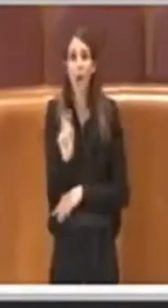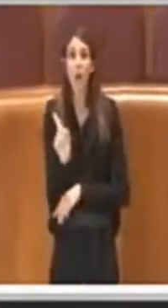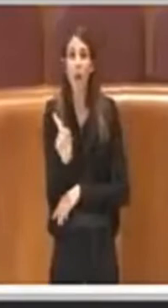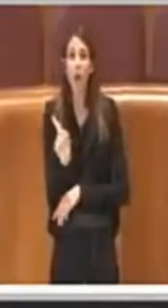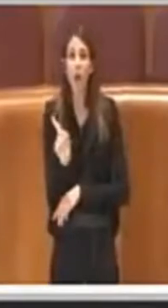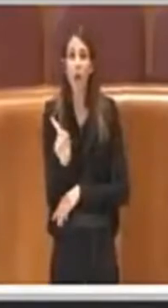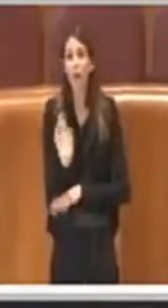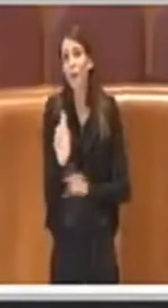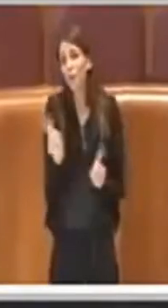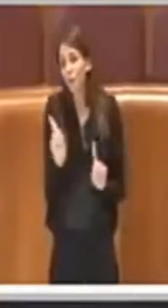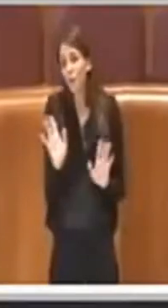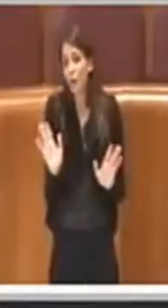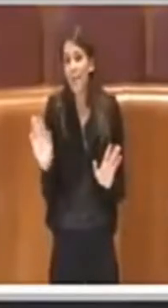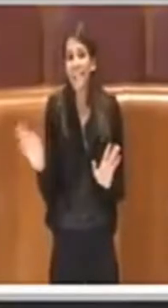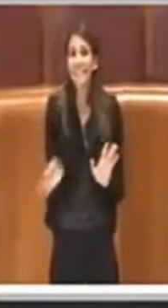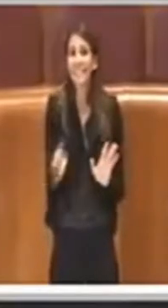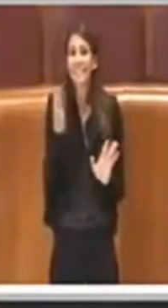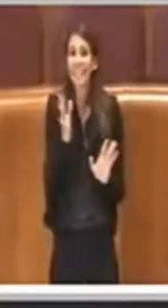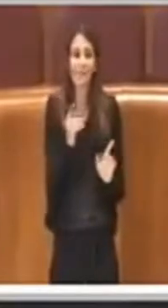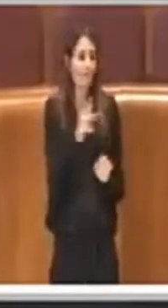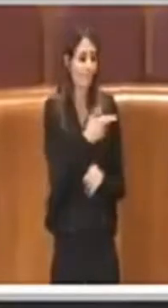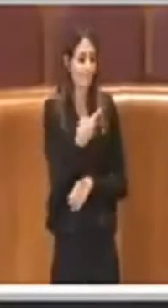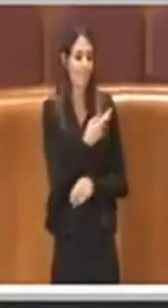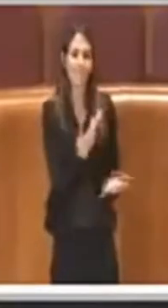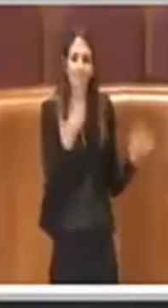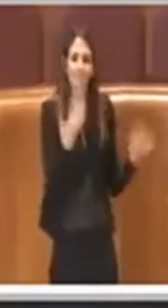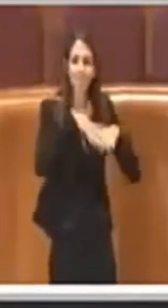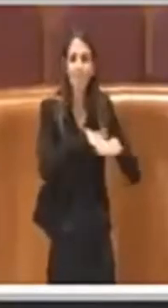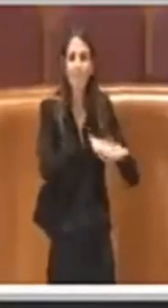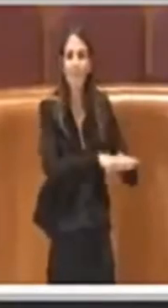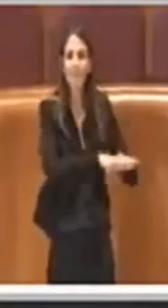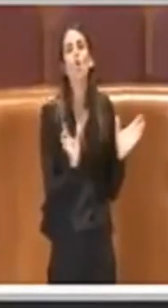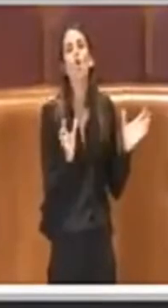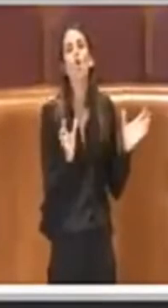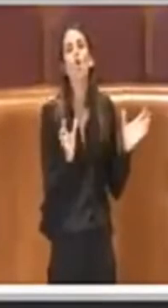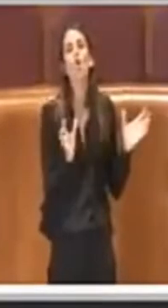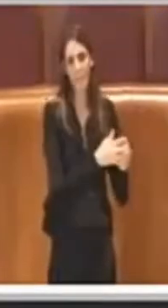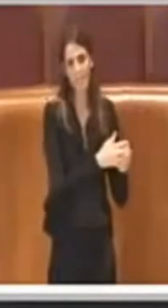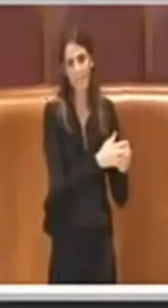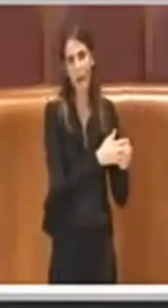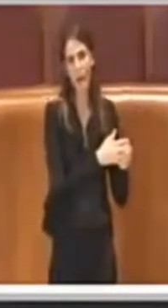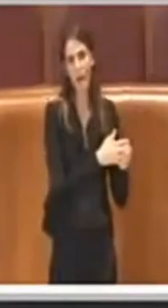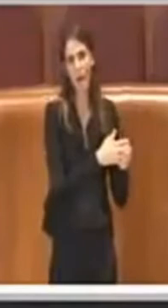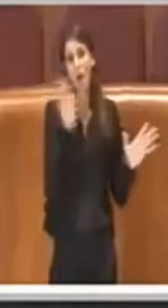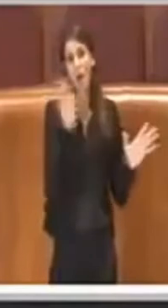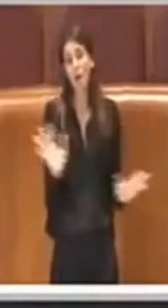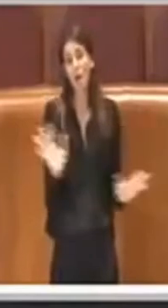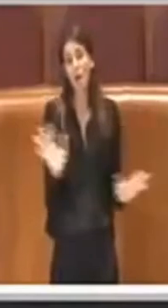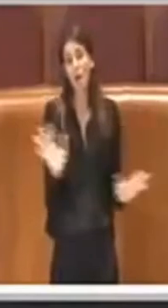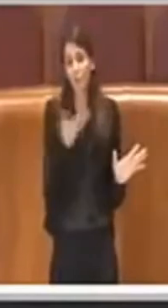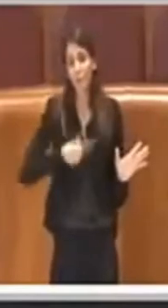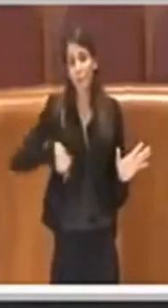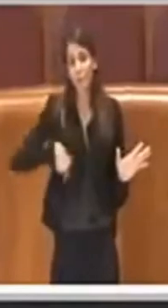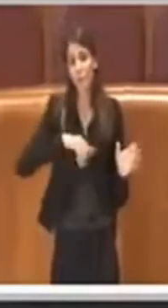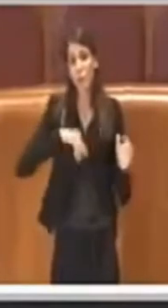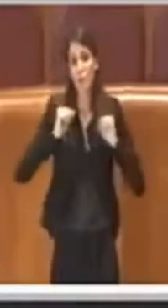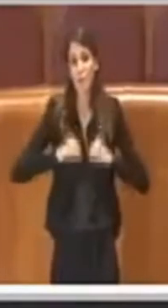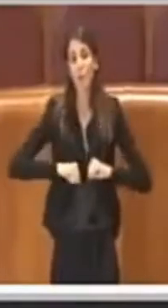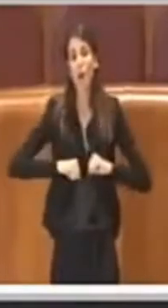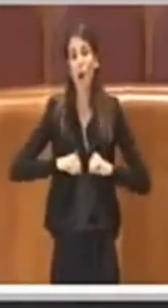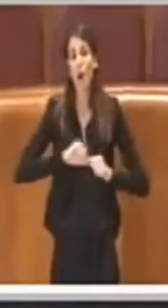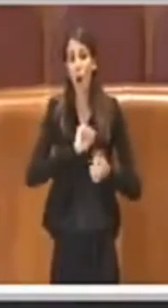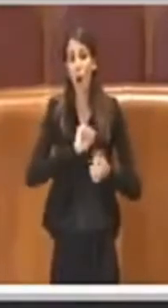perché se si crea comunità e l'housing sociale va esattamente in questa direzione probabilmente riusciremo anche a